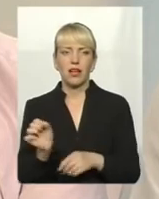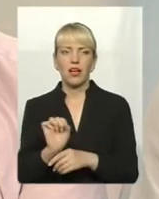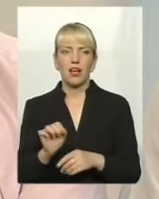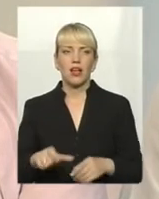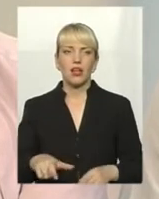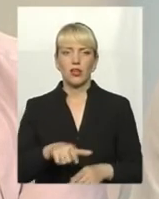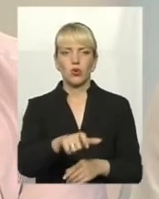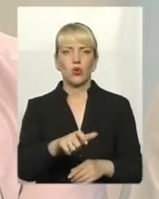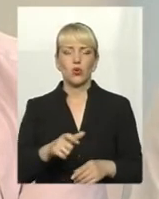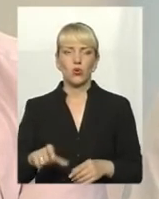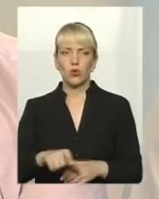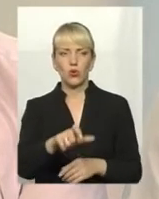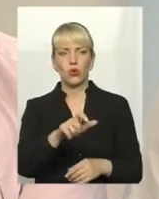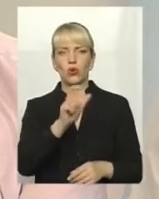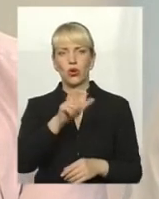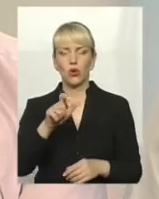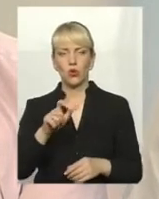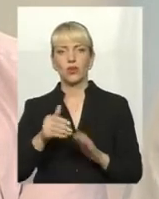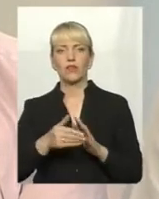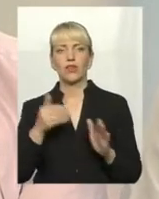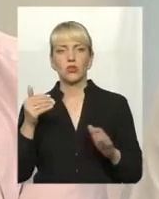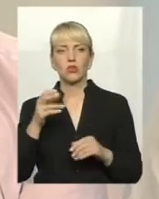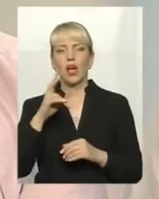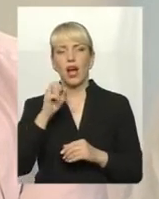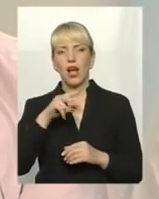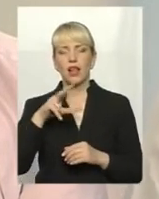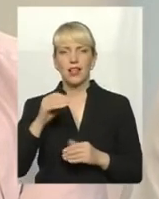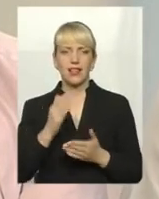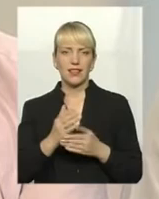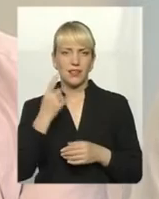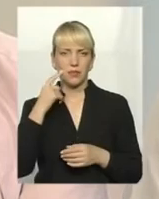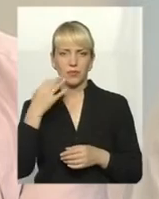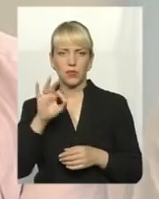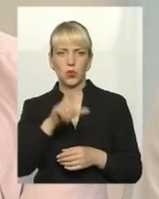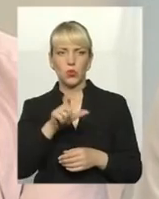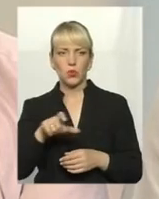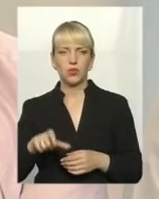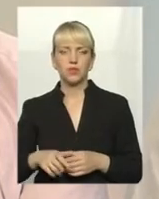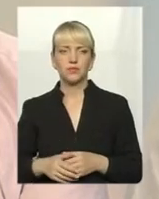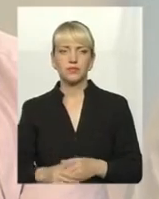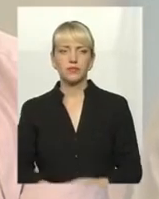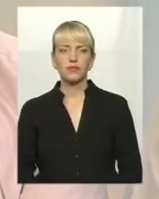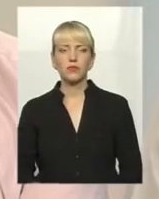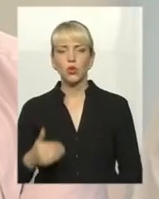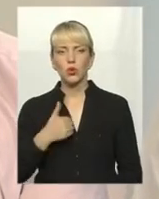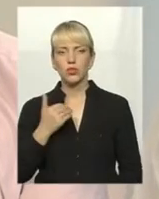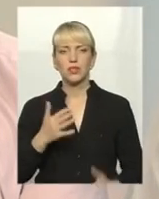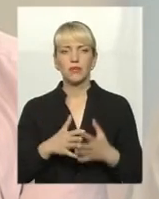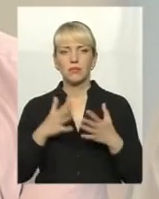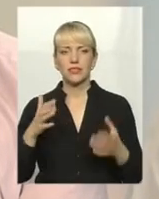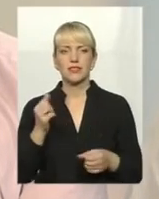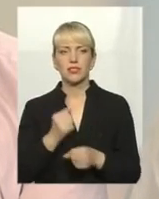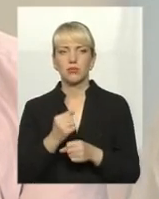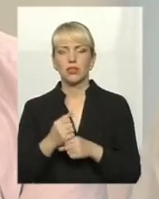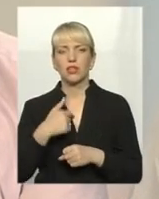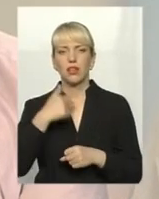реально, ну так, люди відгукнулися, але все равно, ще не все. Як кажуть, хочеться більше зробити,